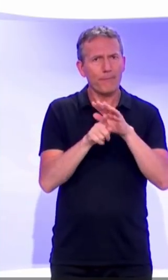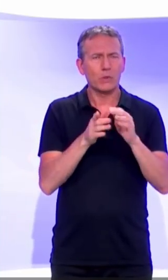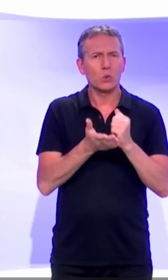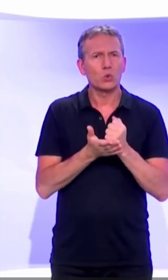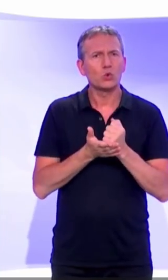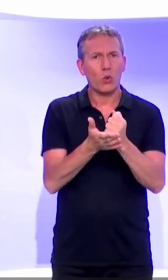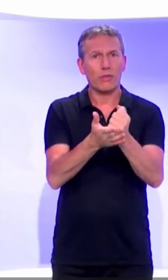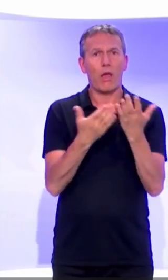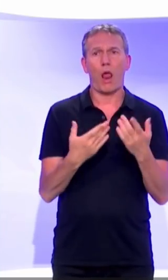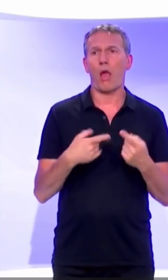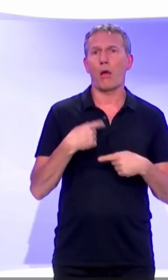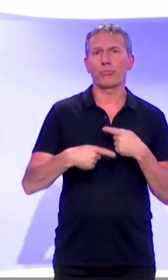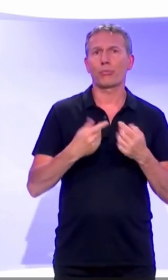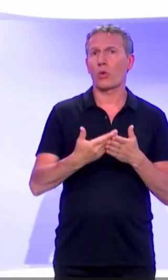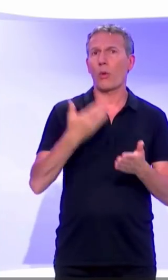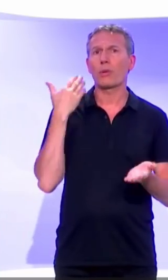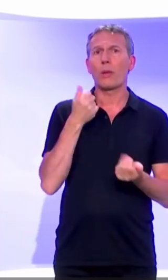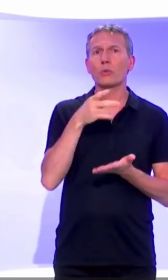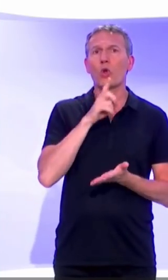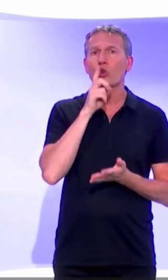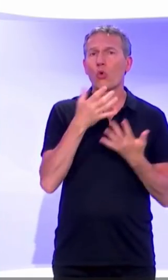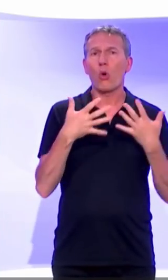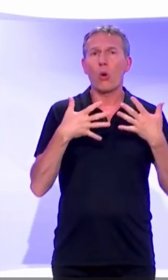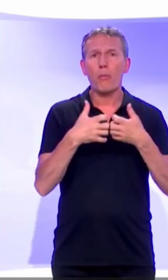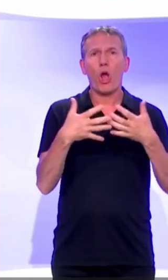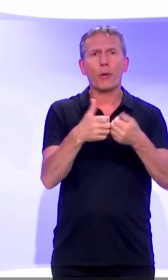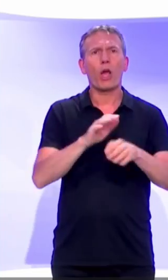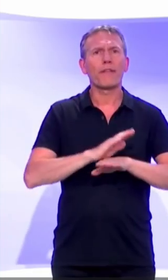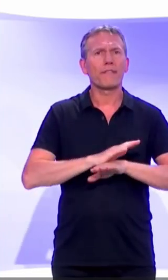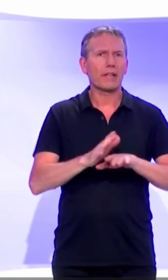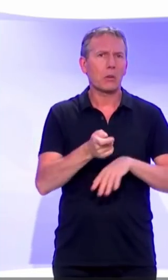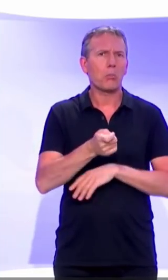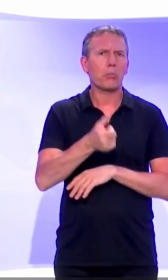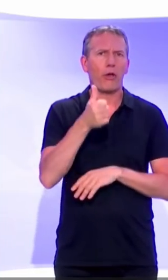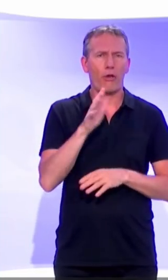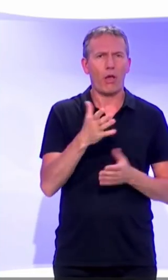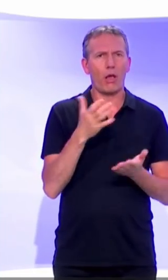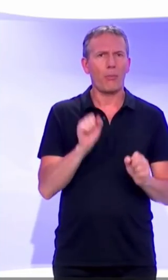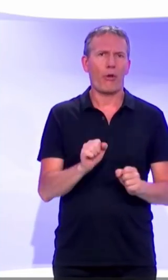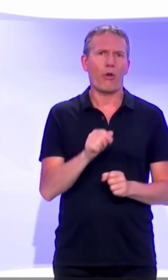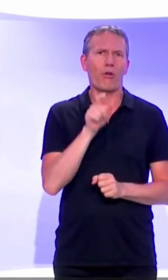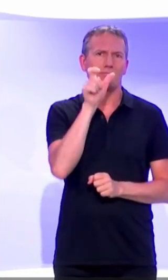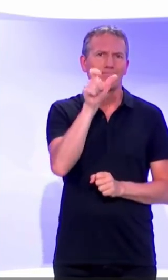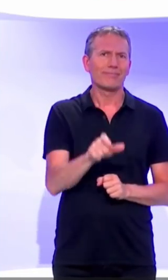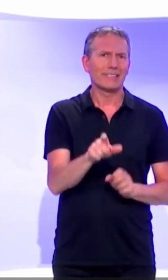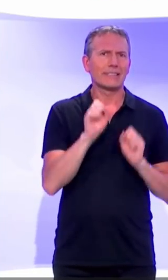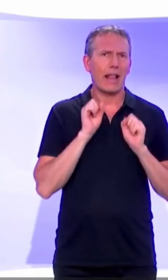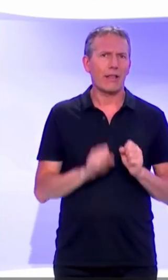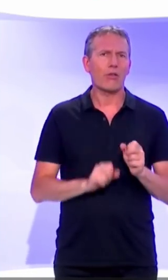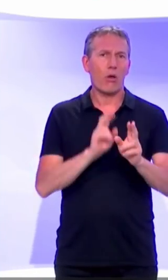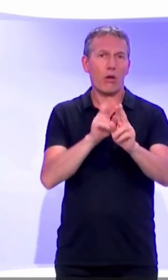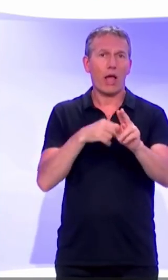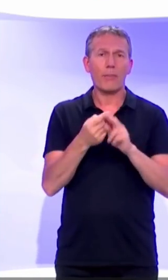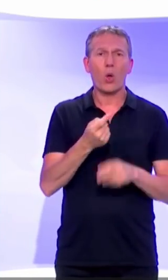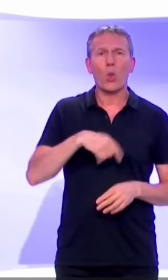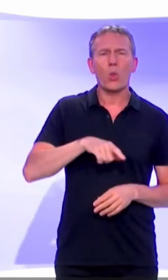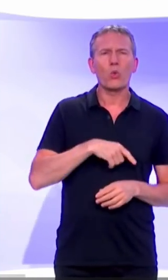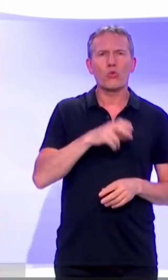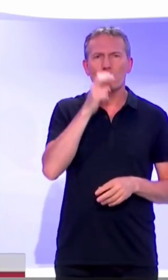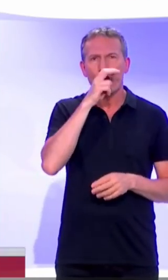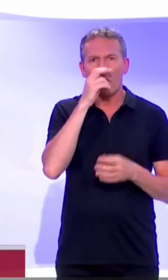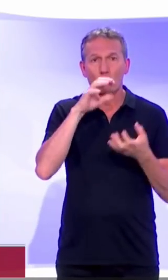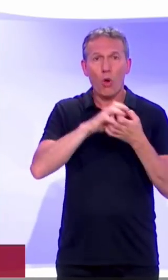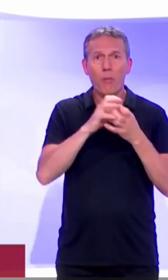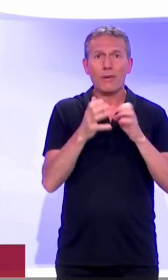à l'heure qu'il est, depuis quelques jours, il y a très peu de bugs qui sont signalés. Et ça me permet, monsieur le sénateur, de réaffirmer qu'il n pas de volonté de complexifier,